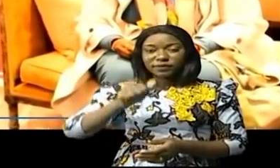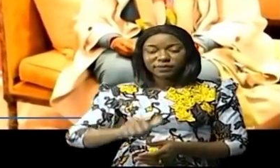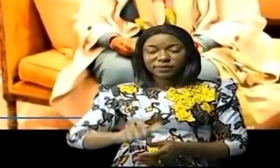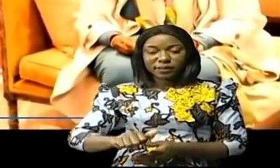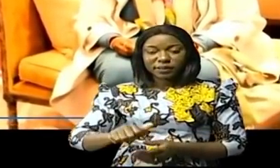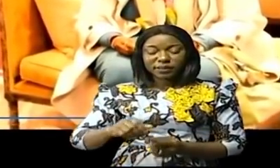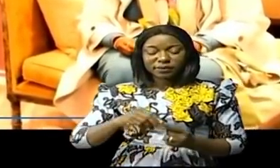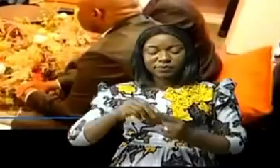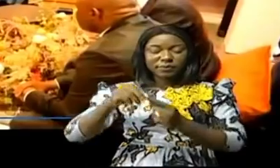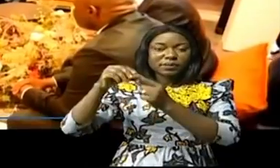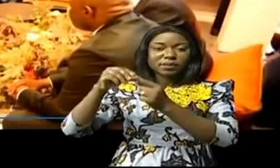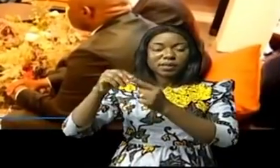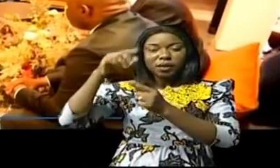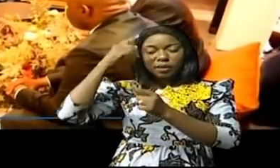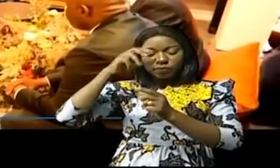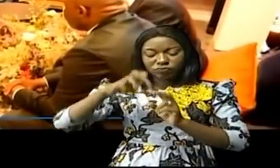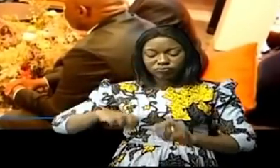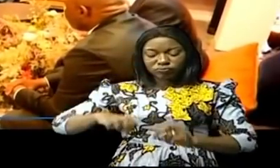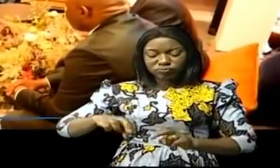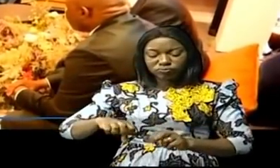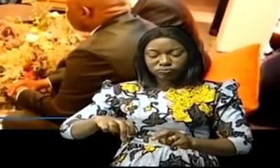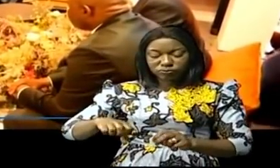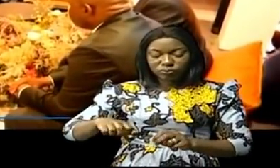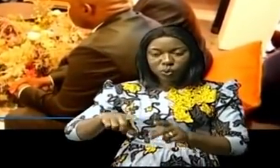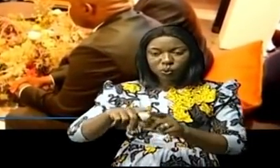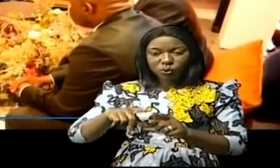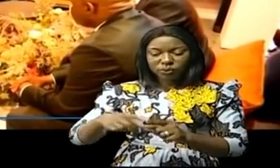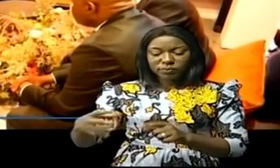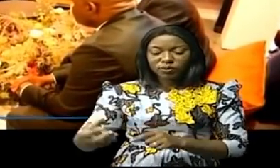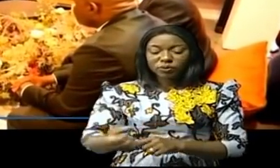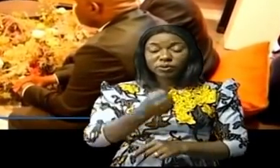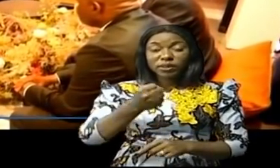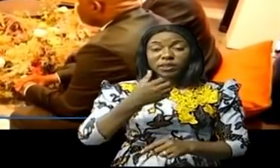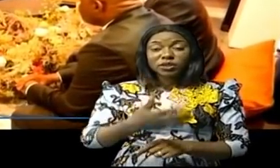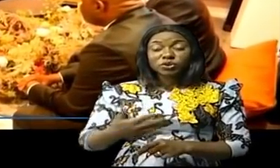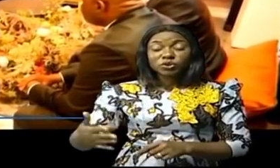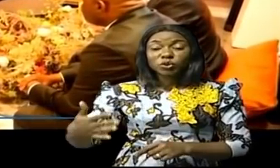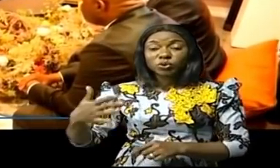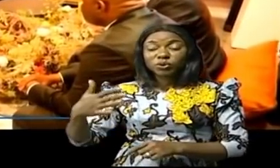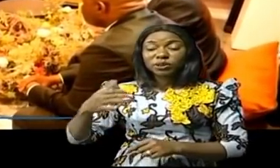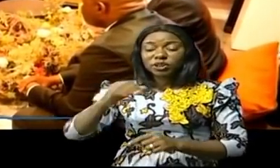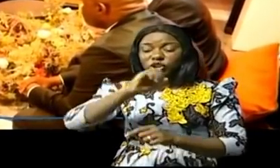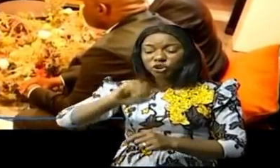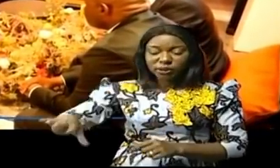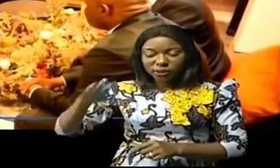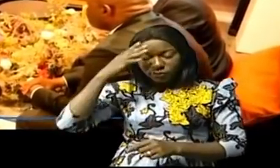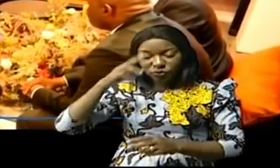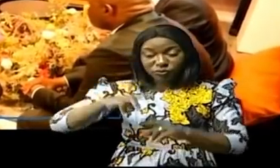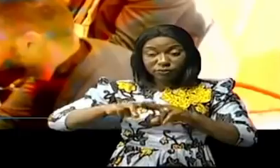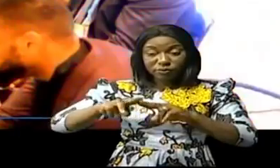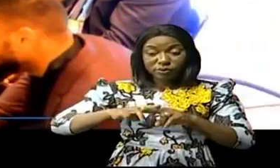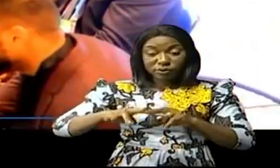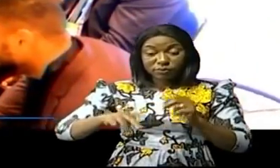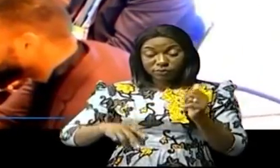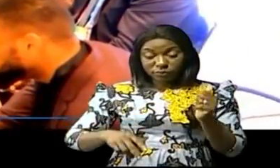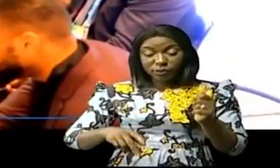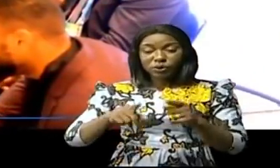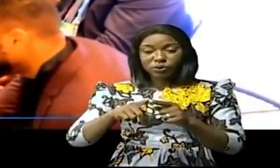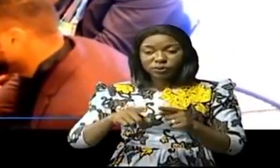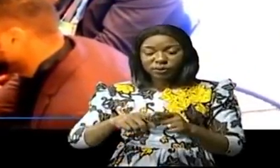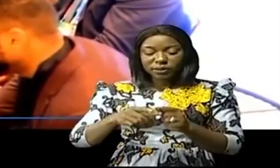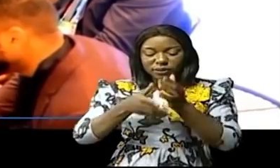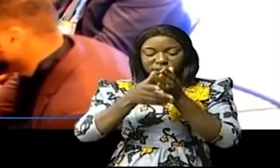spécialisée dans le traitement des régés miniers avec la possibilité d'y recycler d'autres matières premières. Grand Tech a aussi la